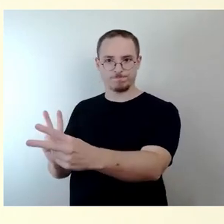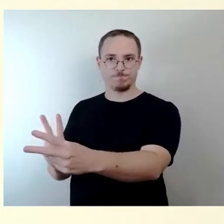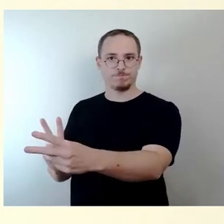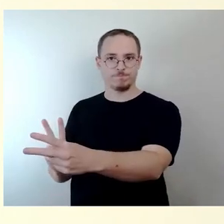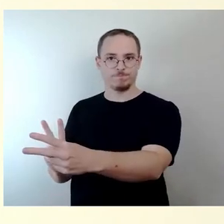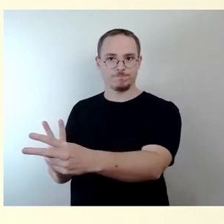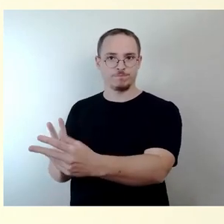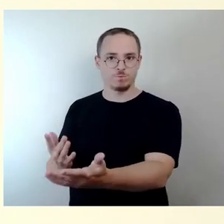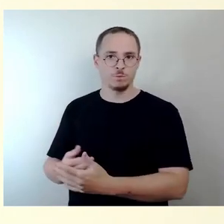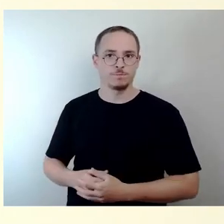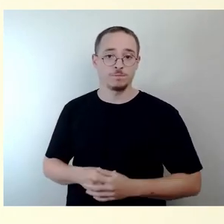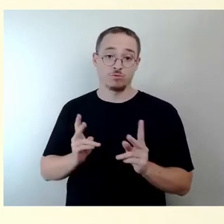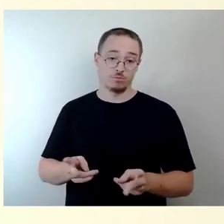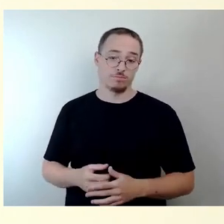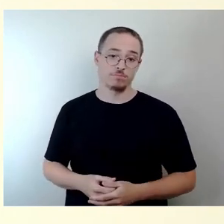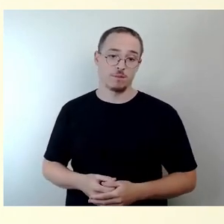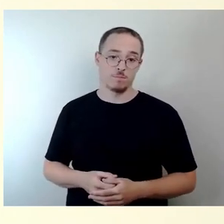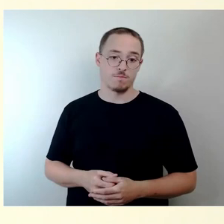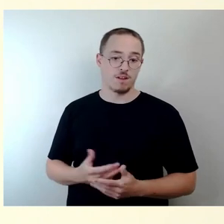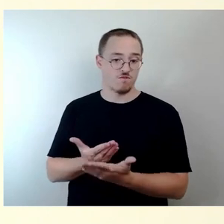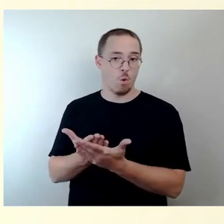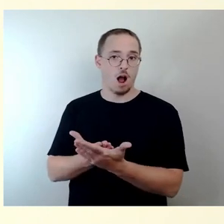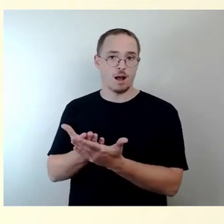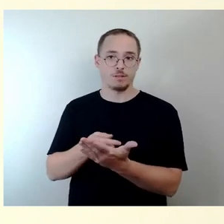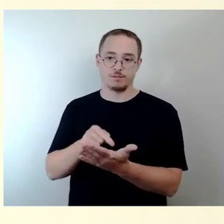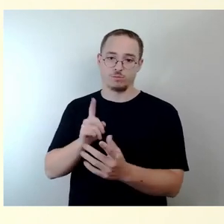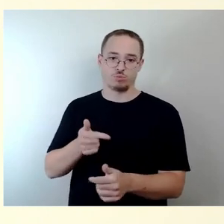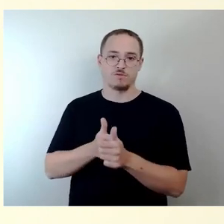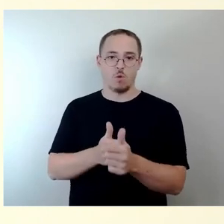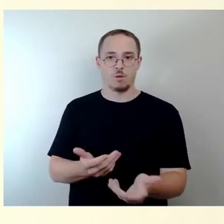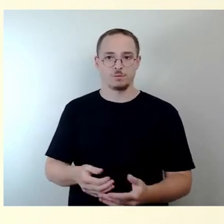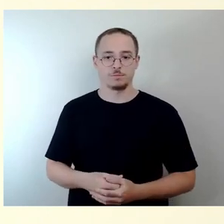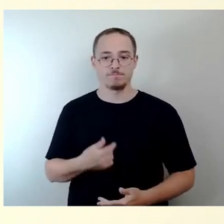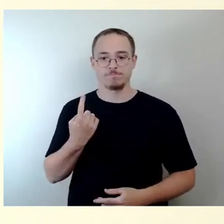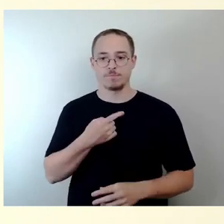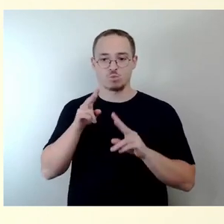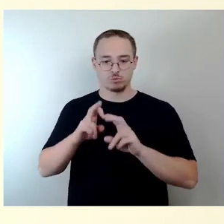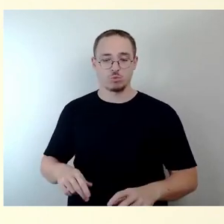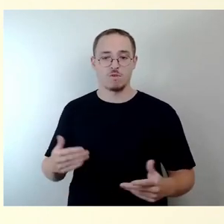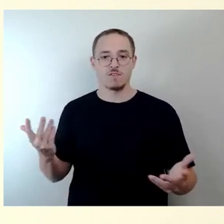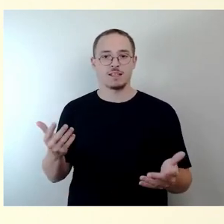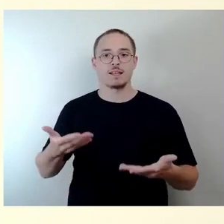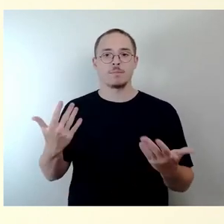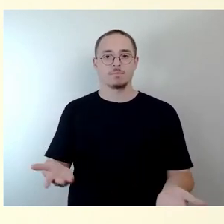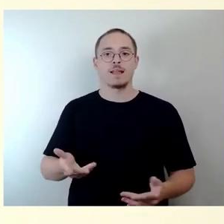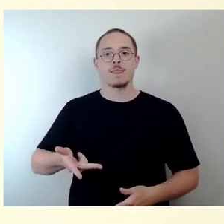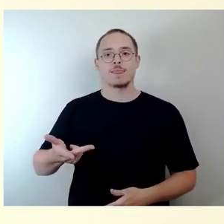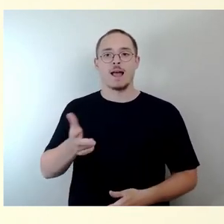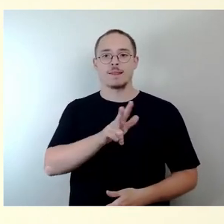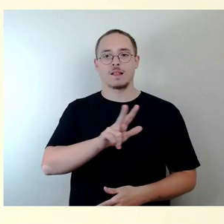ermöglichen. Wir haben untersucht, es gibt 3.770 Stellplätze auf und im Umfeld der Augsburger Straße